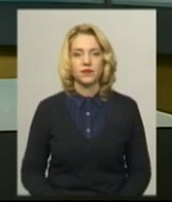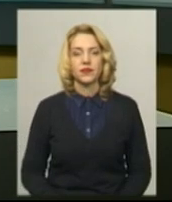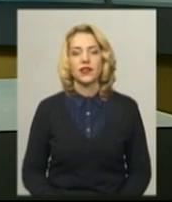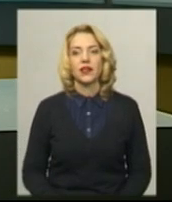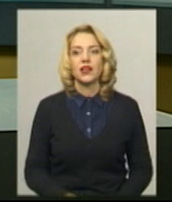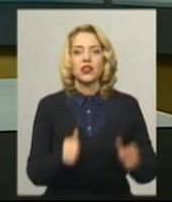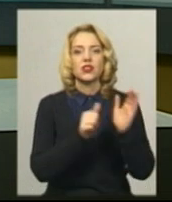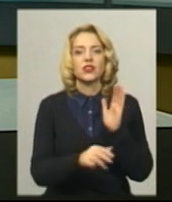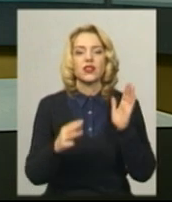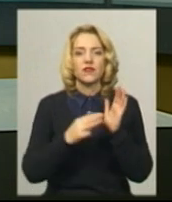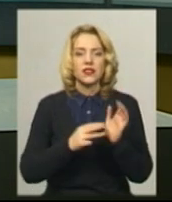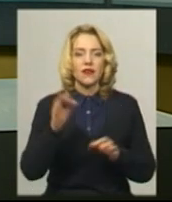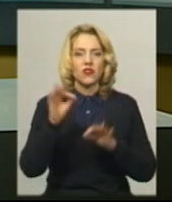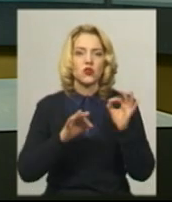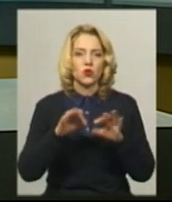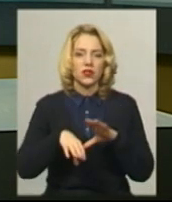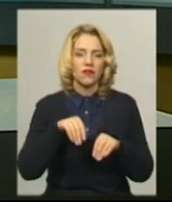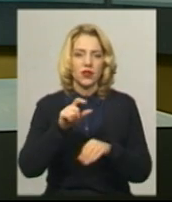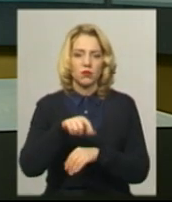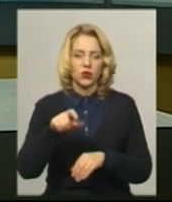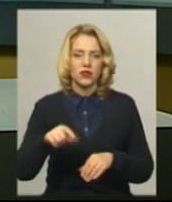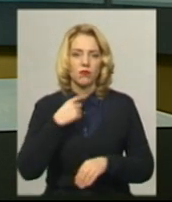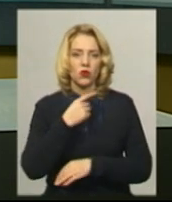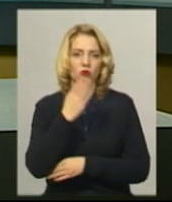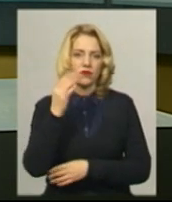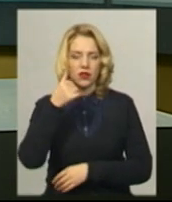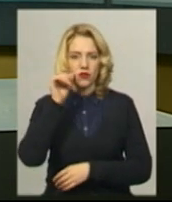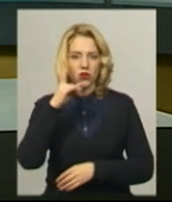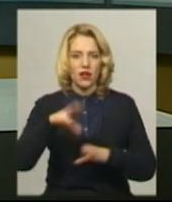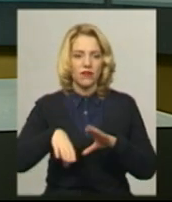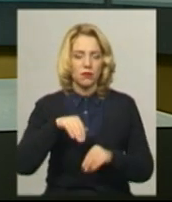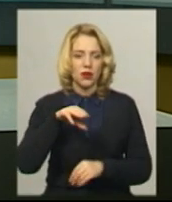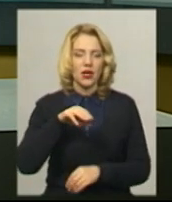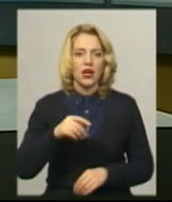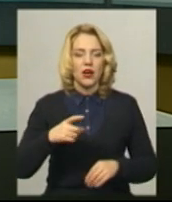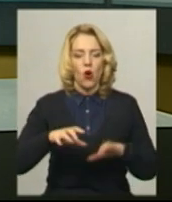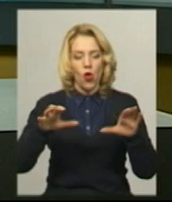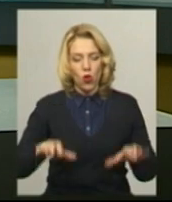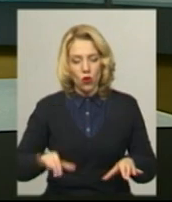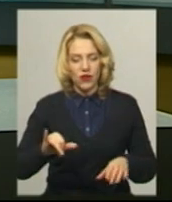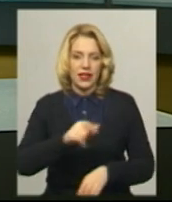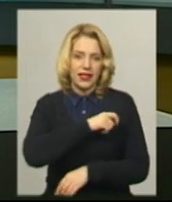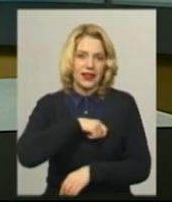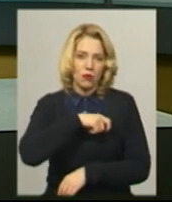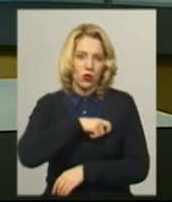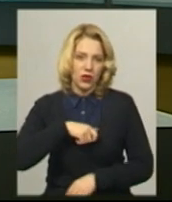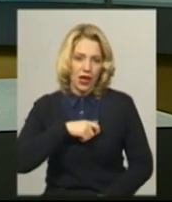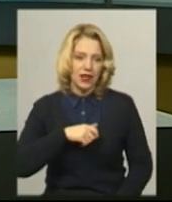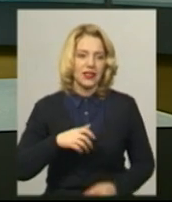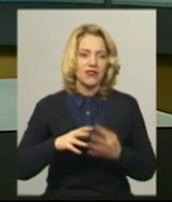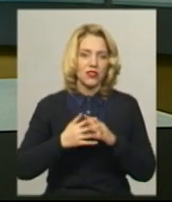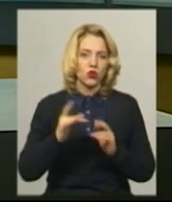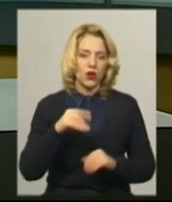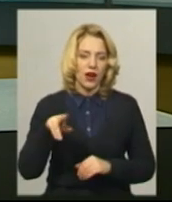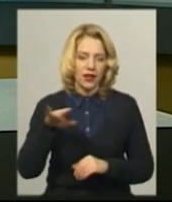68% виборців проголосувало вчора на виборах голови та депутатів сільської ради Сахновецької ОТГ. Це